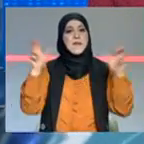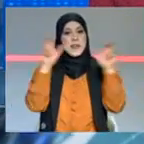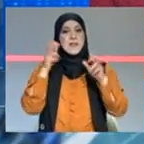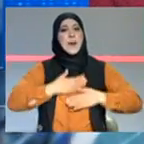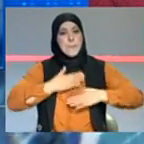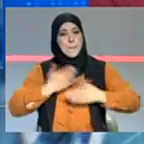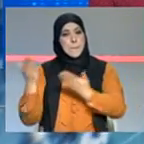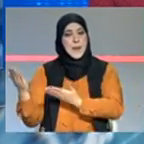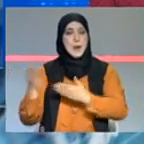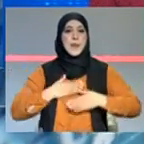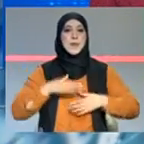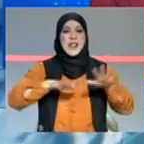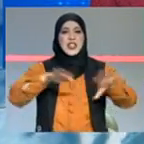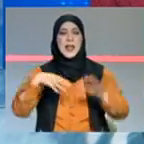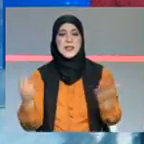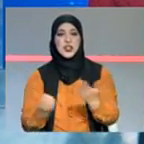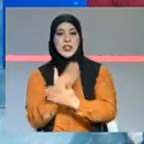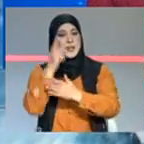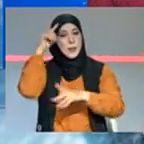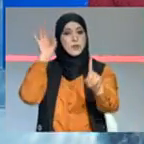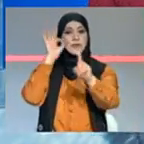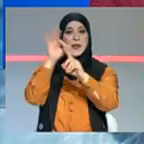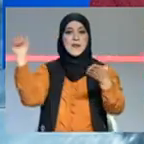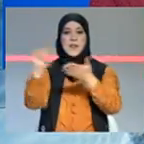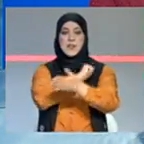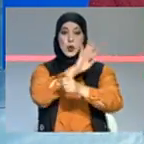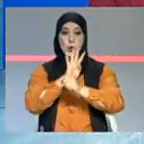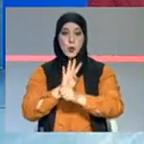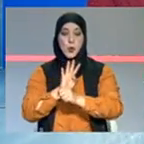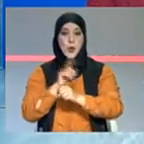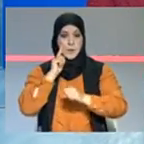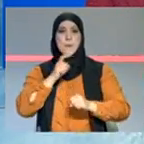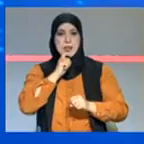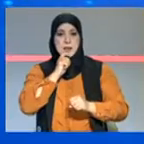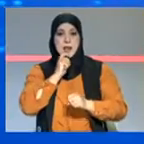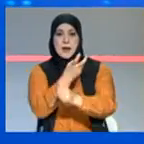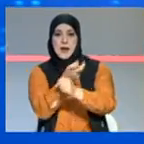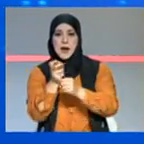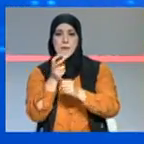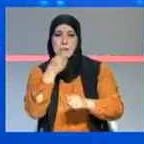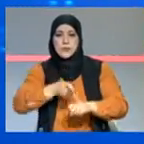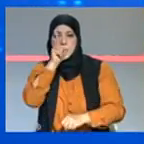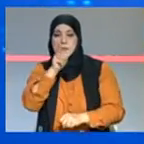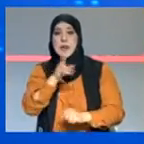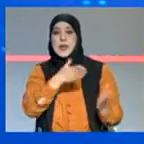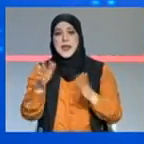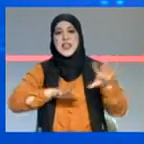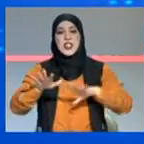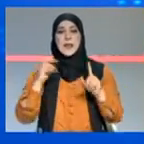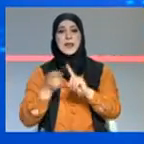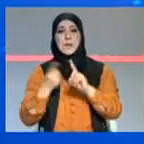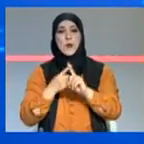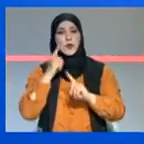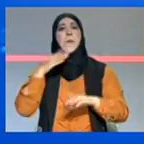إذن إجراءات جديدة تأتي للتوقي من فيروس ما زالت مخاطره كبيرة هذه الإجراءات مهمة وإن